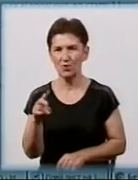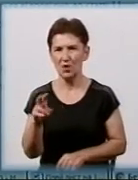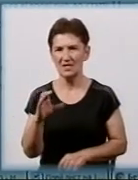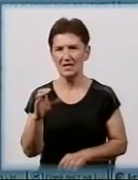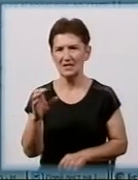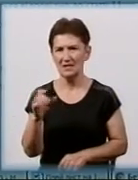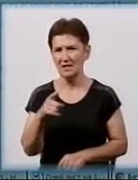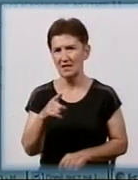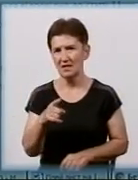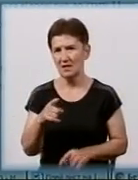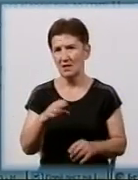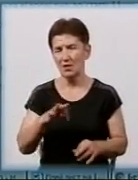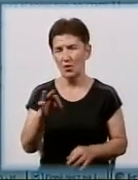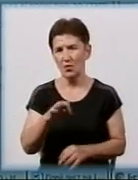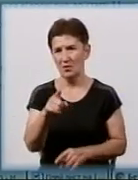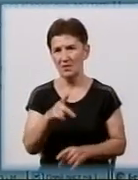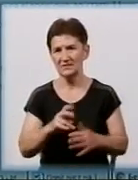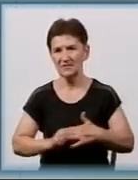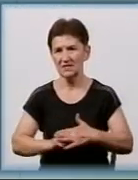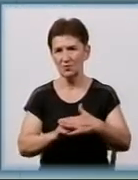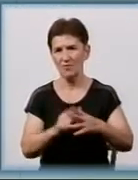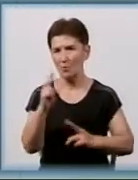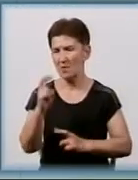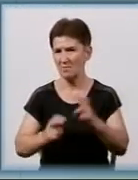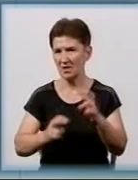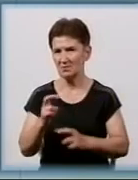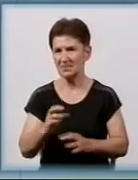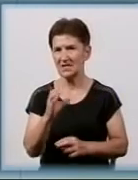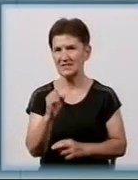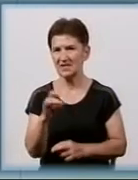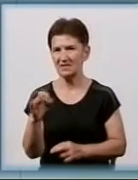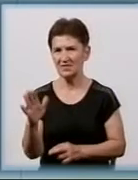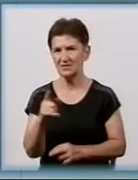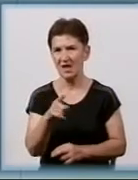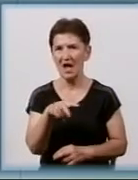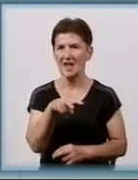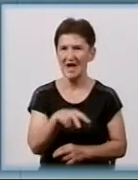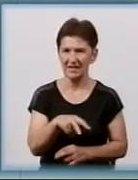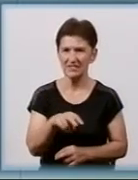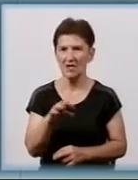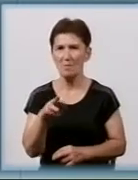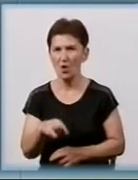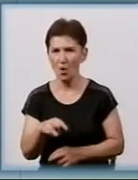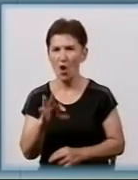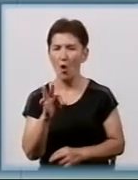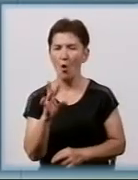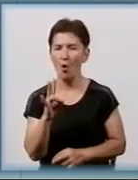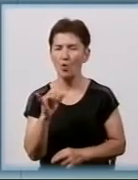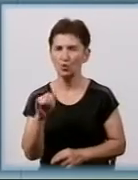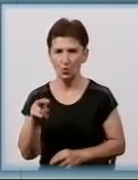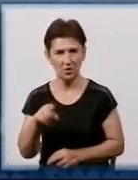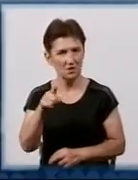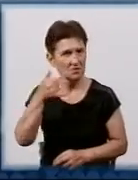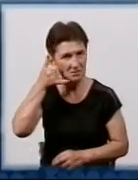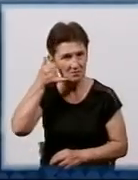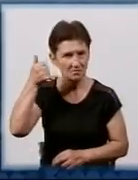реєстром юридичних та фізичних осіб, засновниками підприємства «Сервіс Кіровоград» є Микола та Лариса Онули. Спочатку телефонуємо Миколі